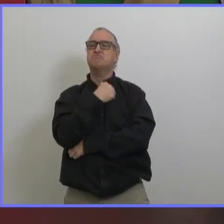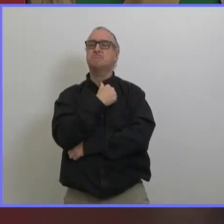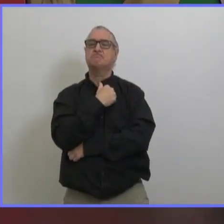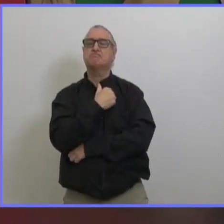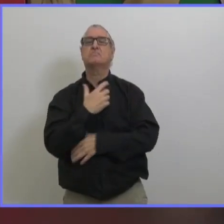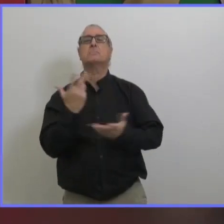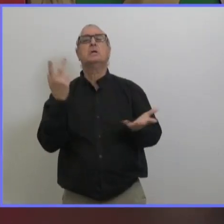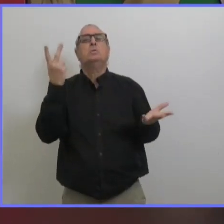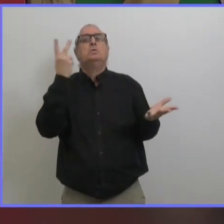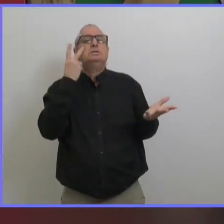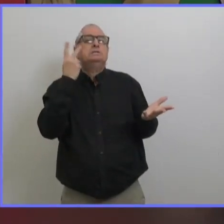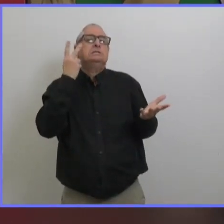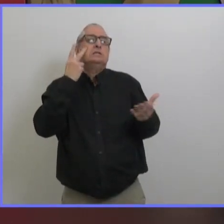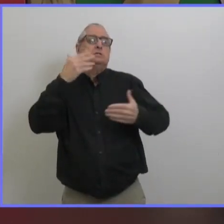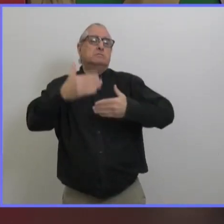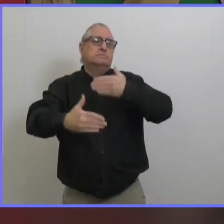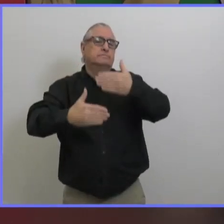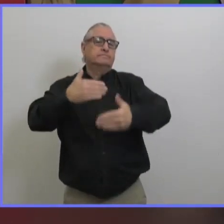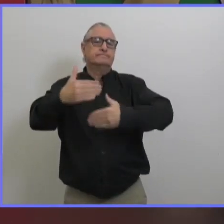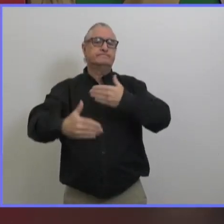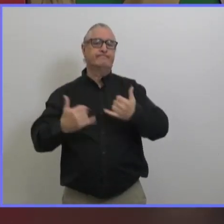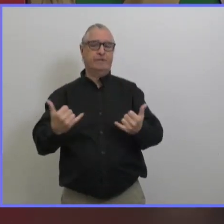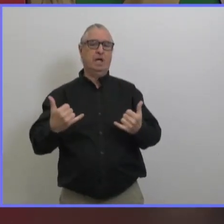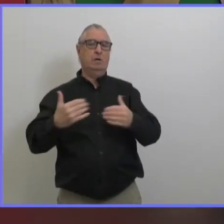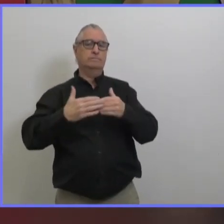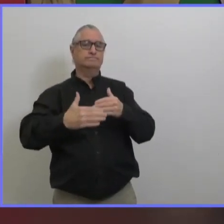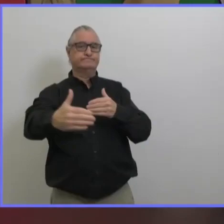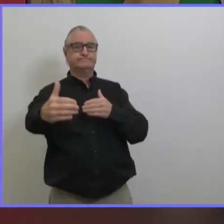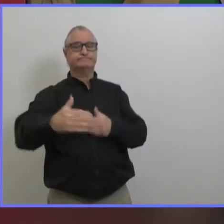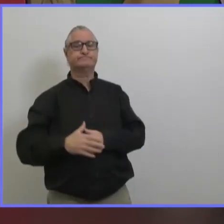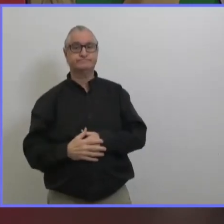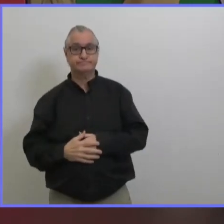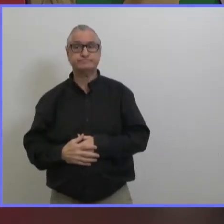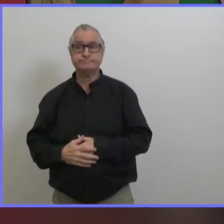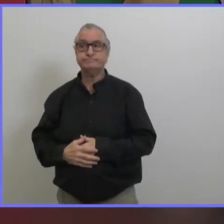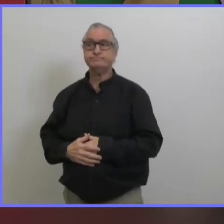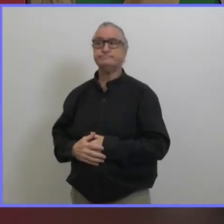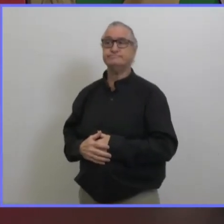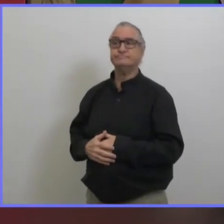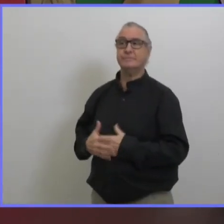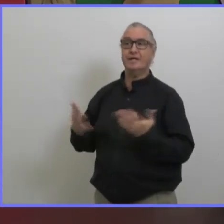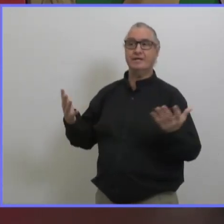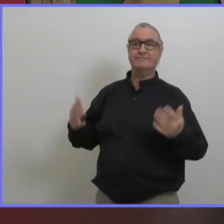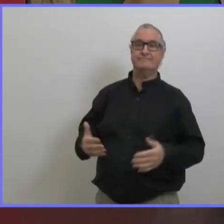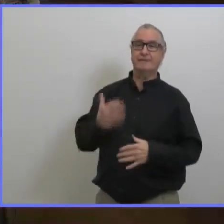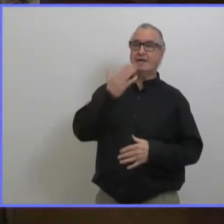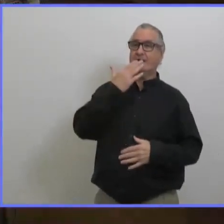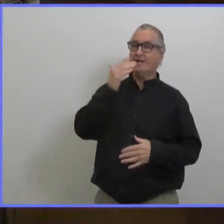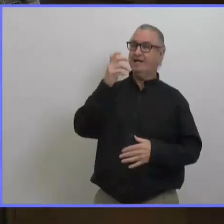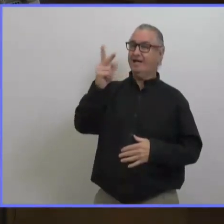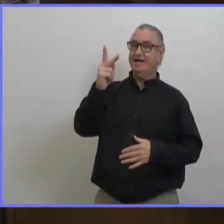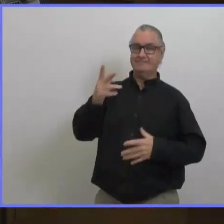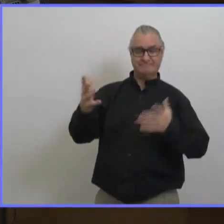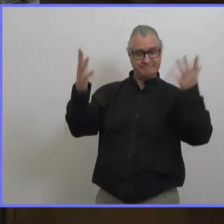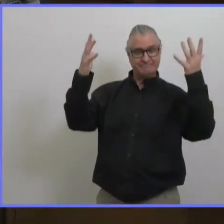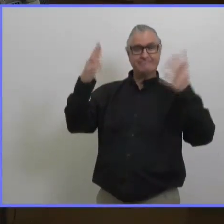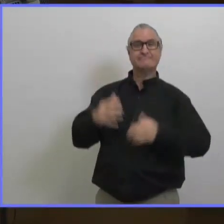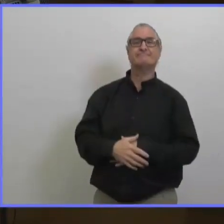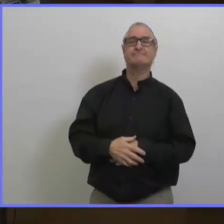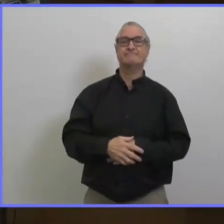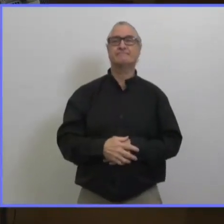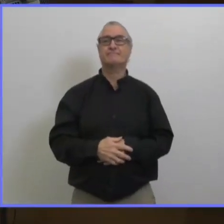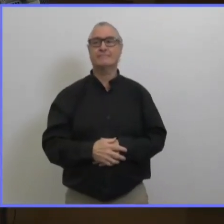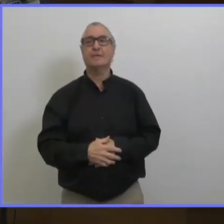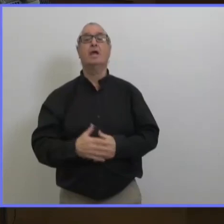vaccination on sait pas trop à quoi ça va ressembler à cette époque plus particulièrement à cause de l'approvisionnement en vaccins d'ailleurs il ya beaucoup donc de